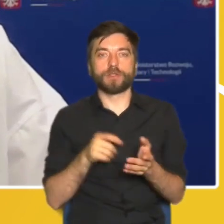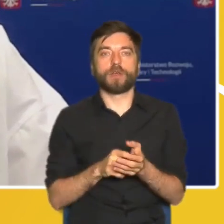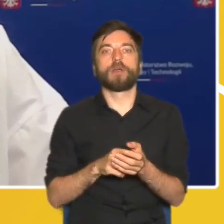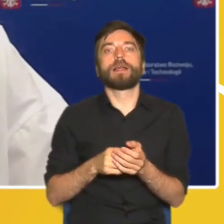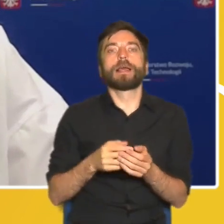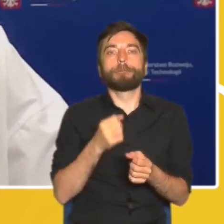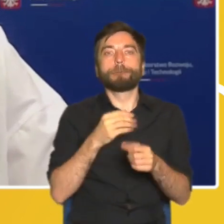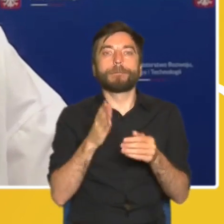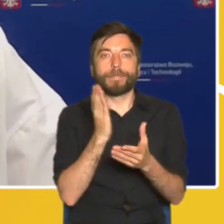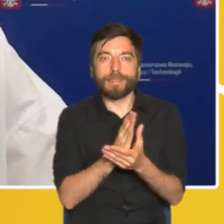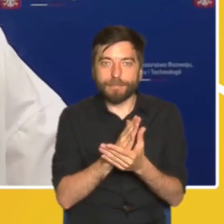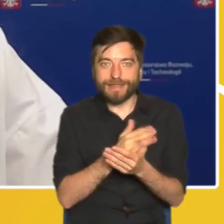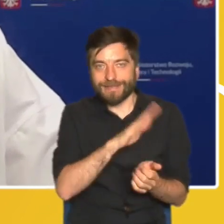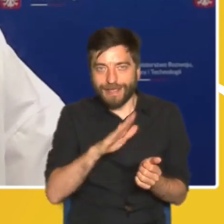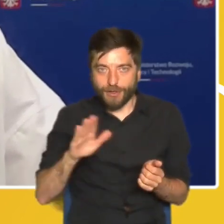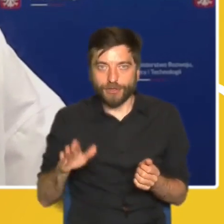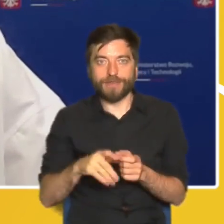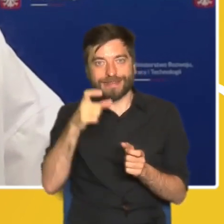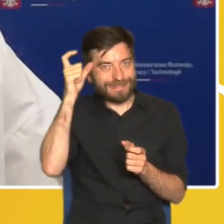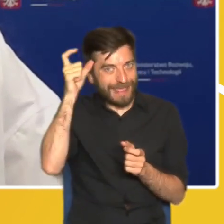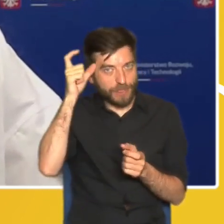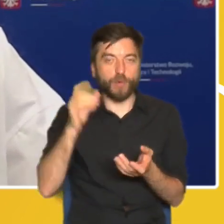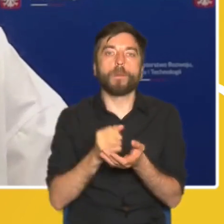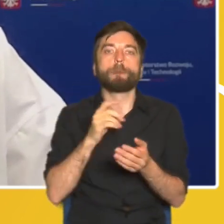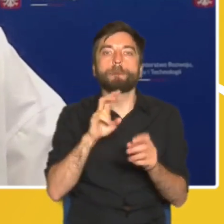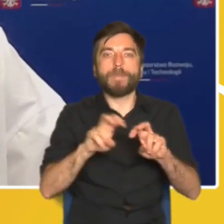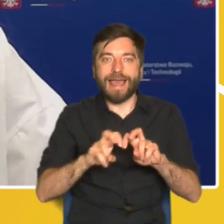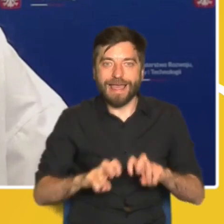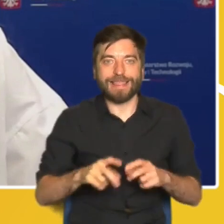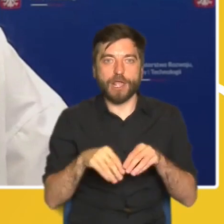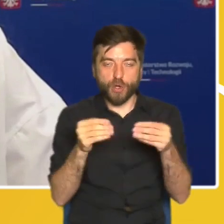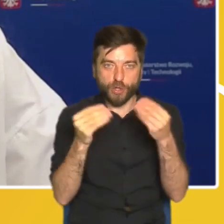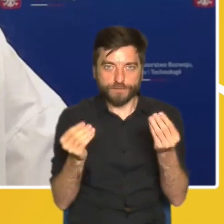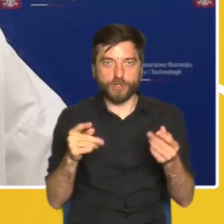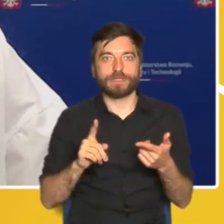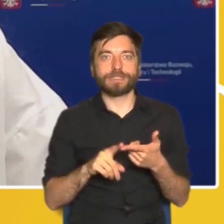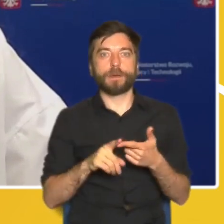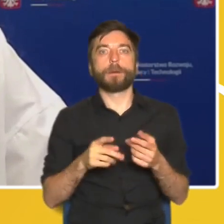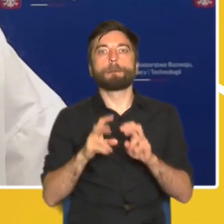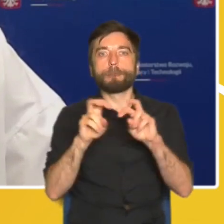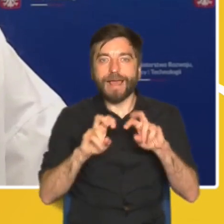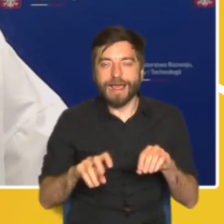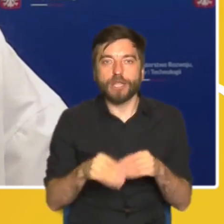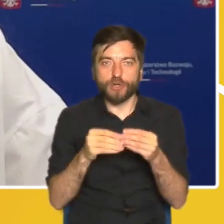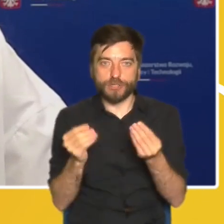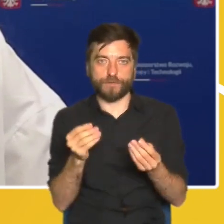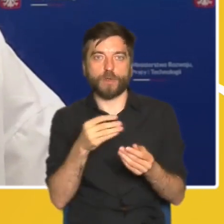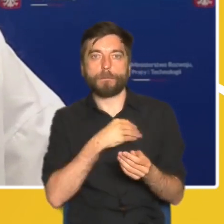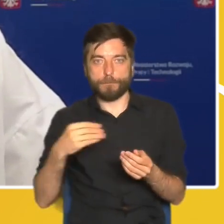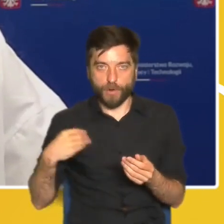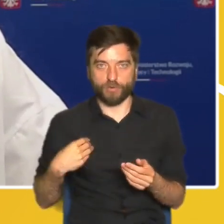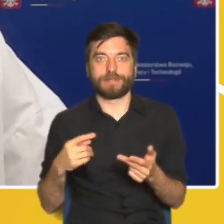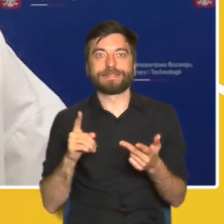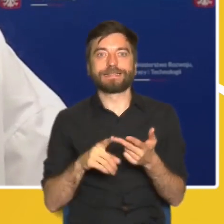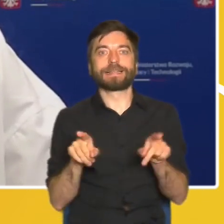Badań i Rozwoju w ramach strategicznego programu Badań Naukowych i Pracy Rozwojowych Społeczny i Gospodarczy Rozwój Polski